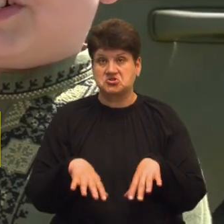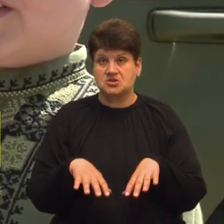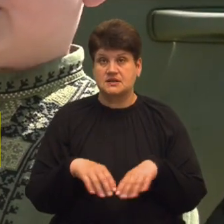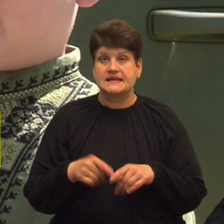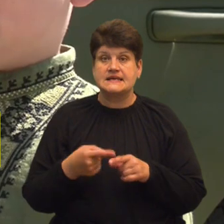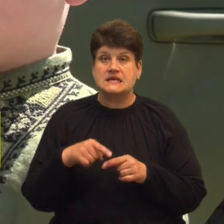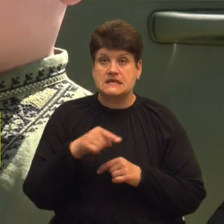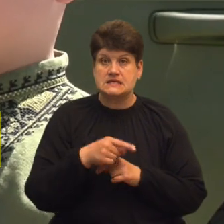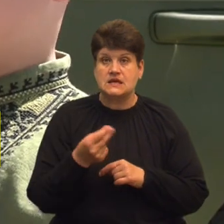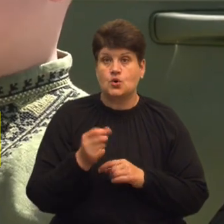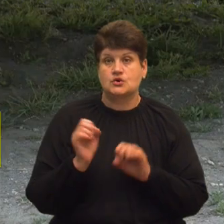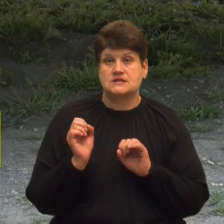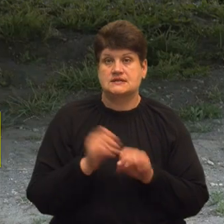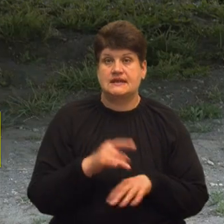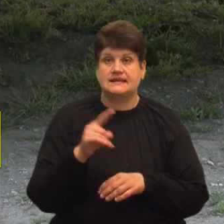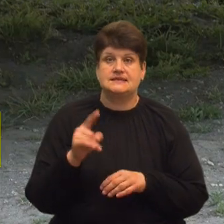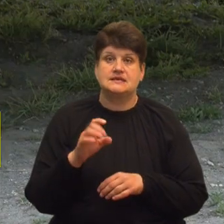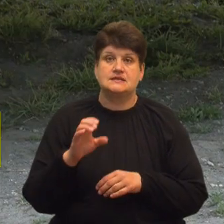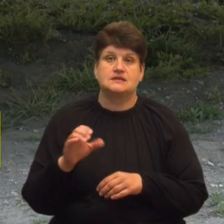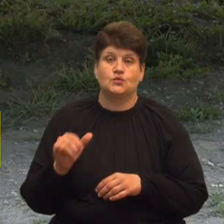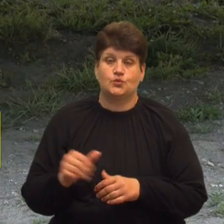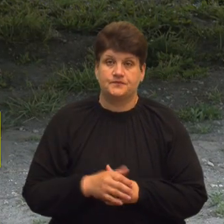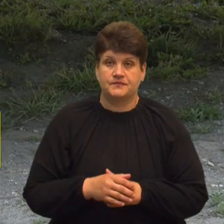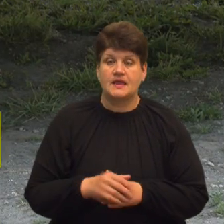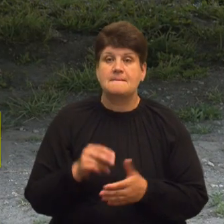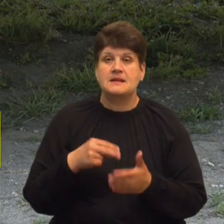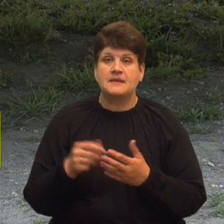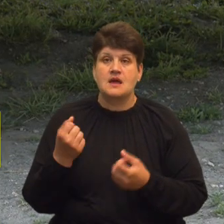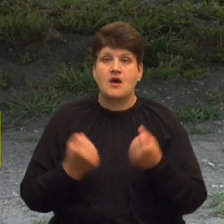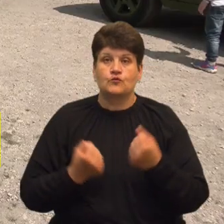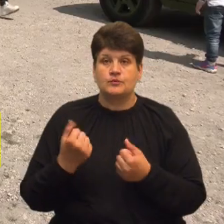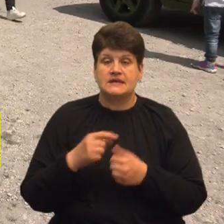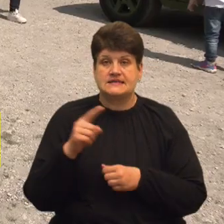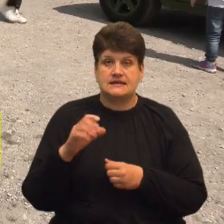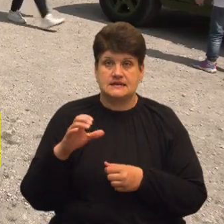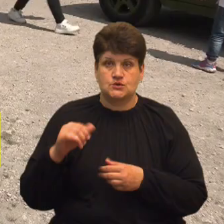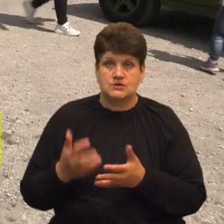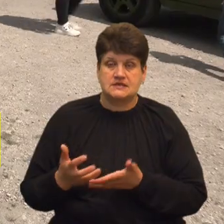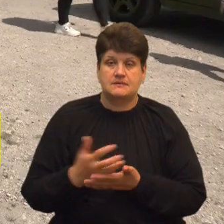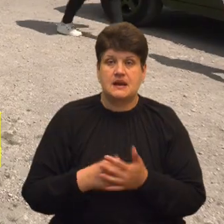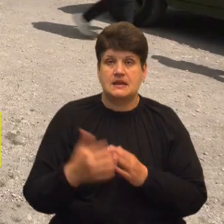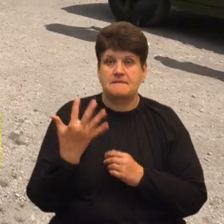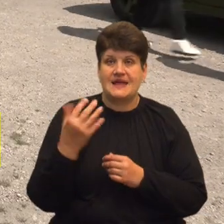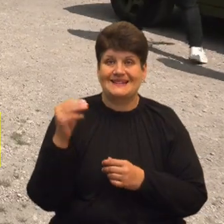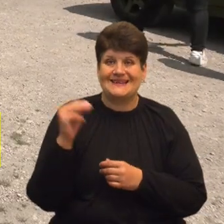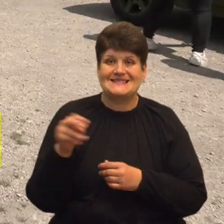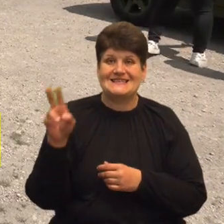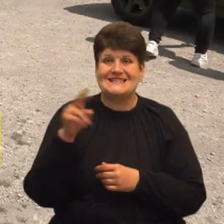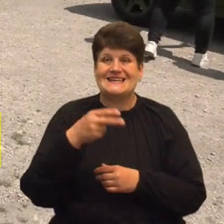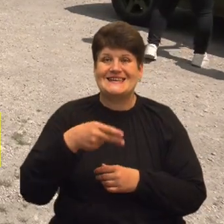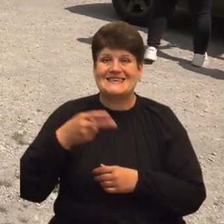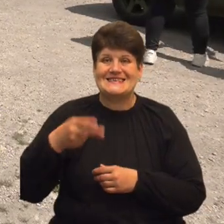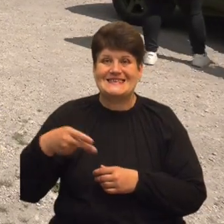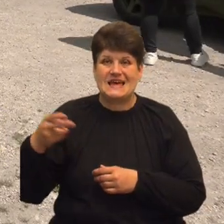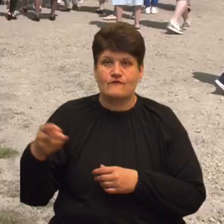гроші здати на ЗСУ. На придбання автомобіля для ЗСУ зібрали понад 5 тисяч євро, розповідає директорка